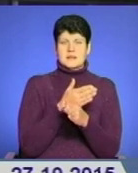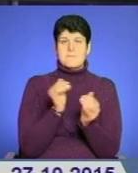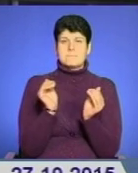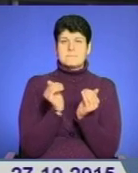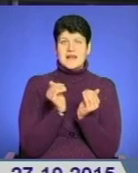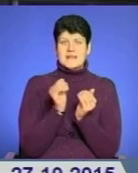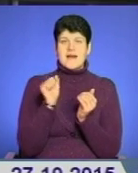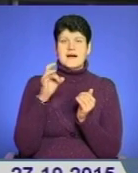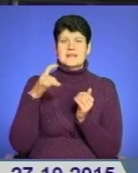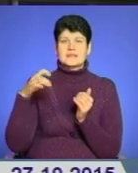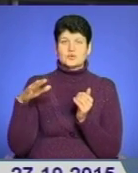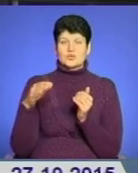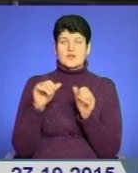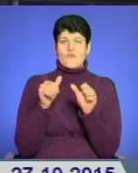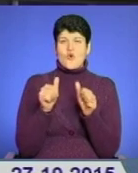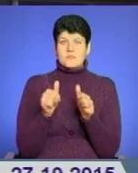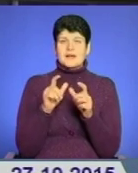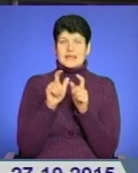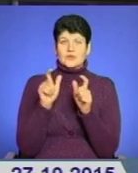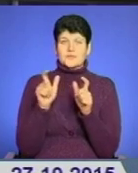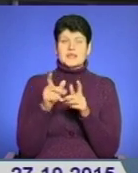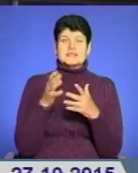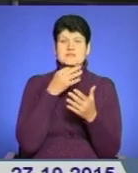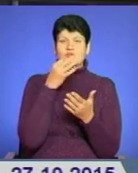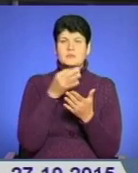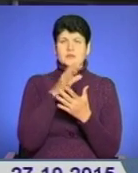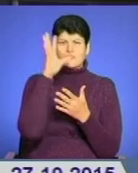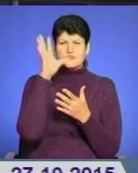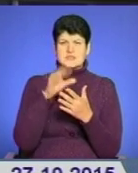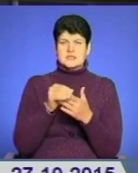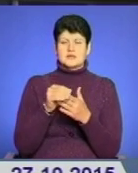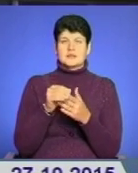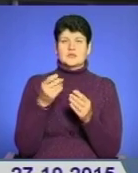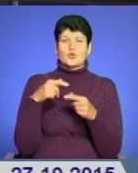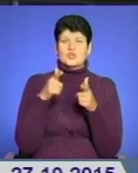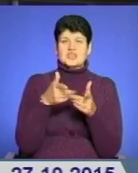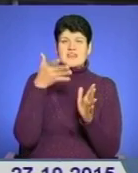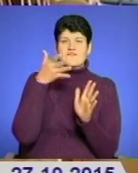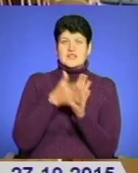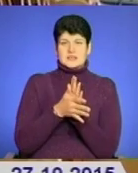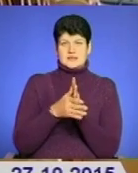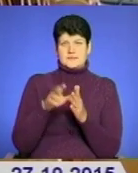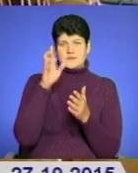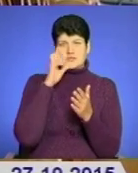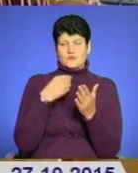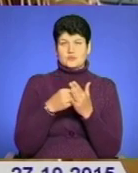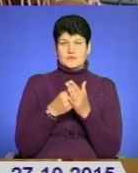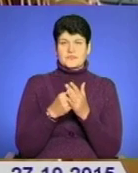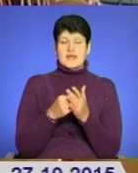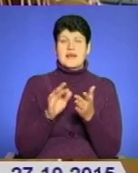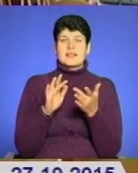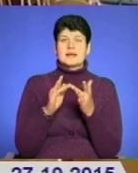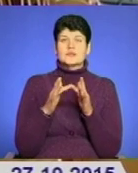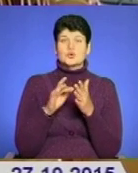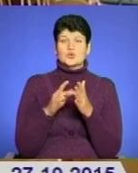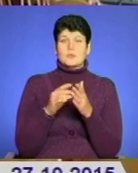архітектурні форми та звітувати в режимі онлайн про всі надходження та витрати з бюджету. Електронну петицію